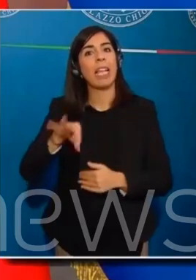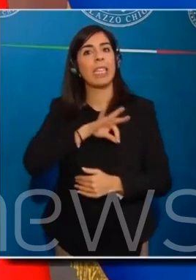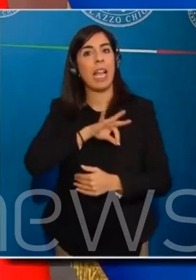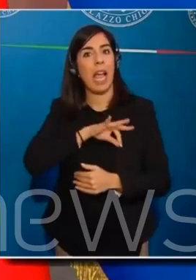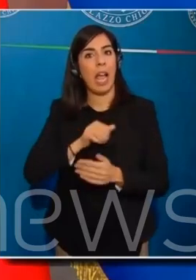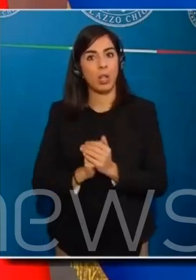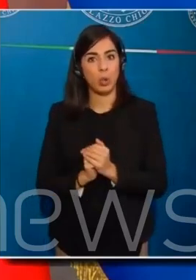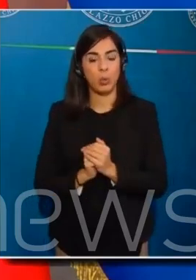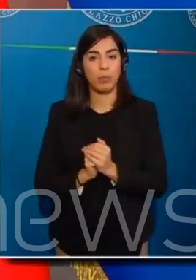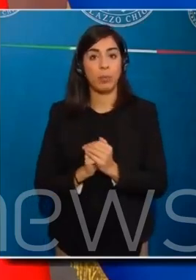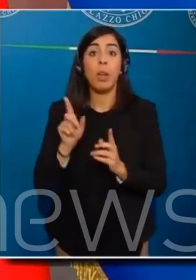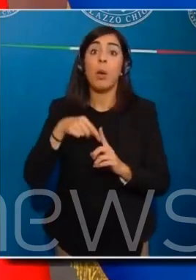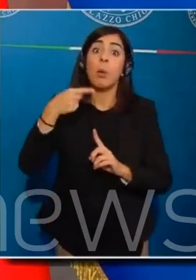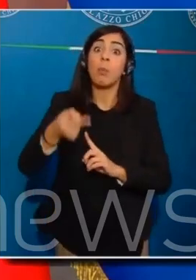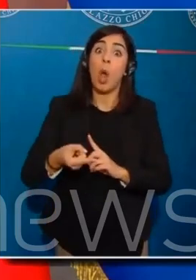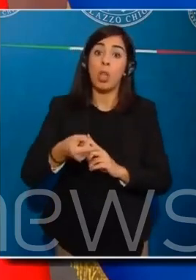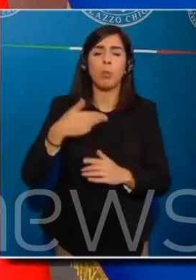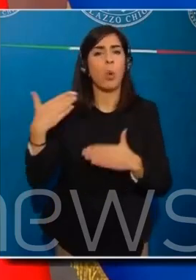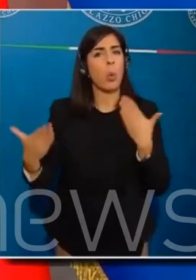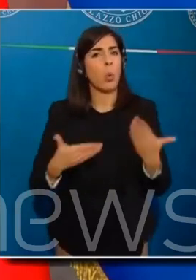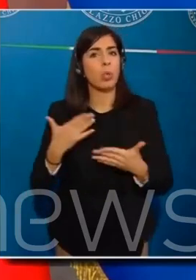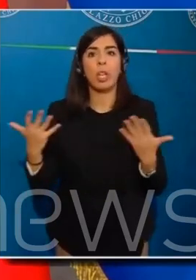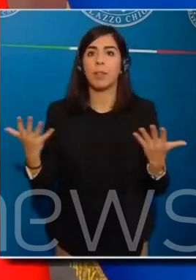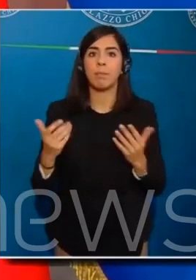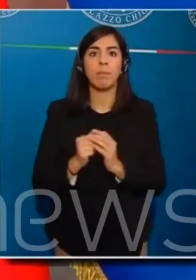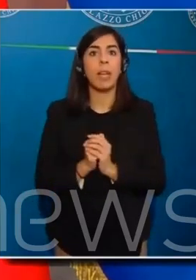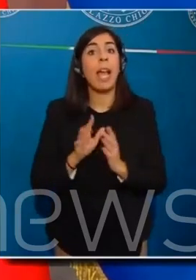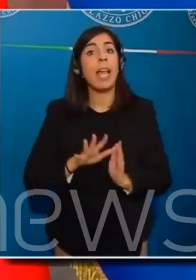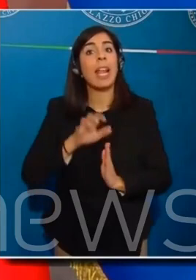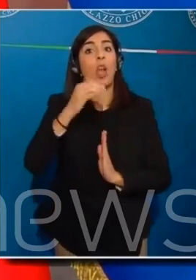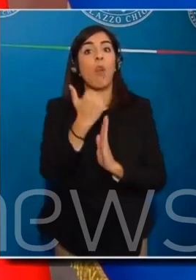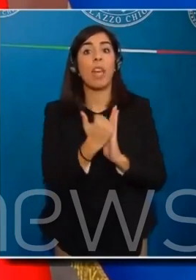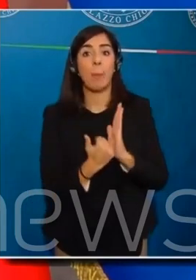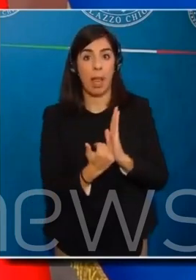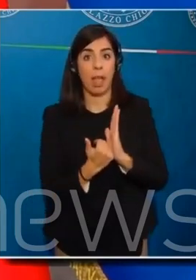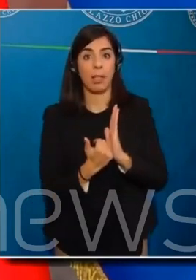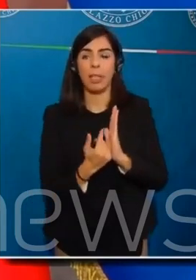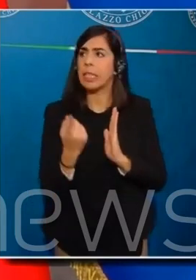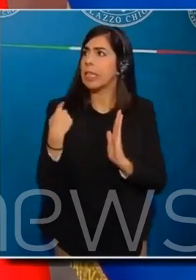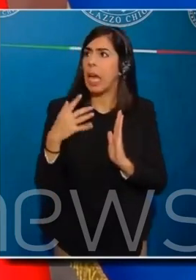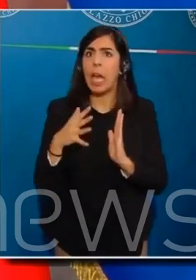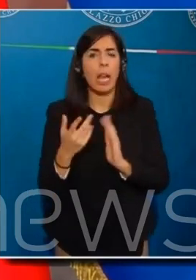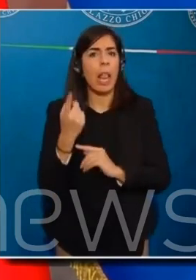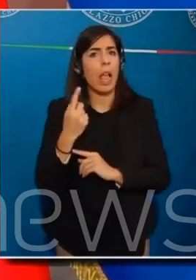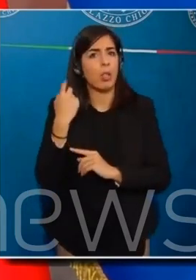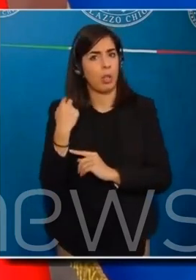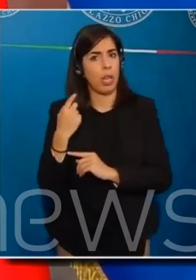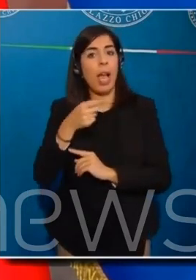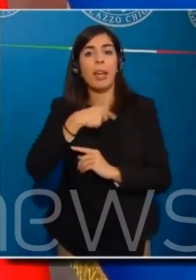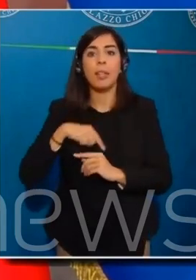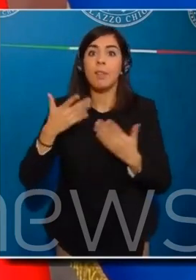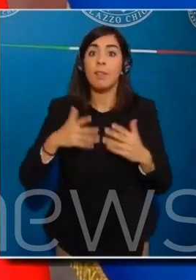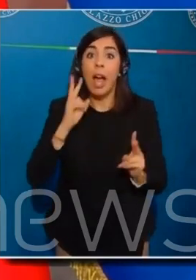Il prossimo passaggio urgente è il recovery plan. Ieri, l'altro ieri, sono stati degli incontri